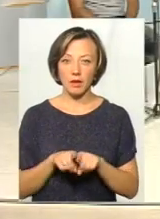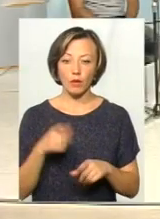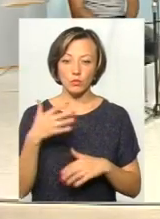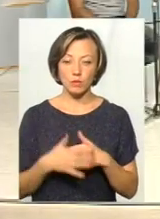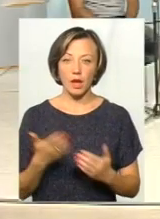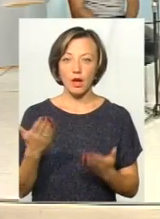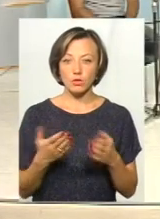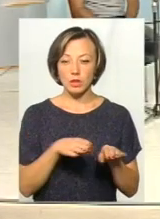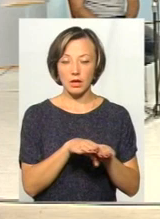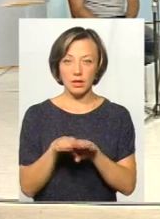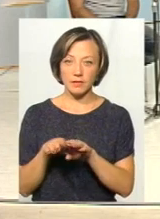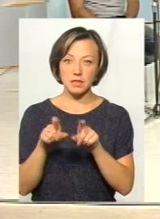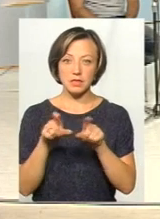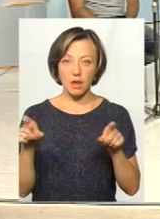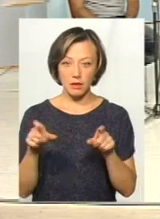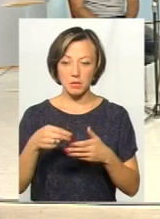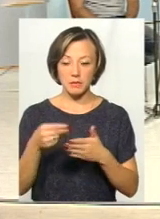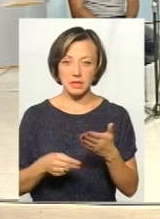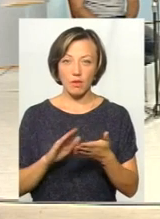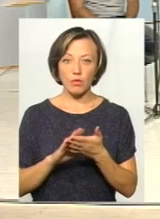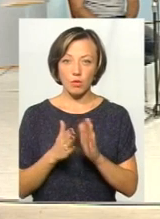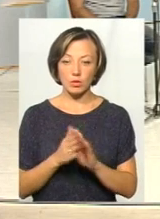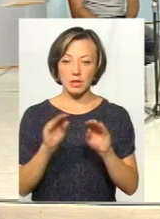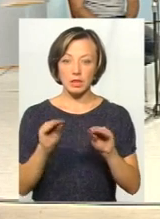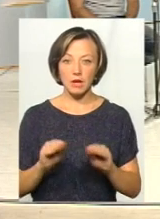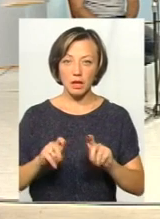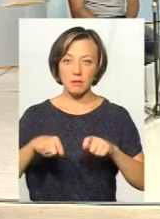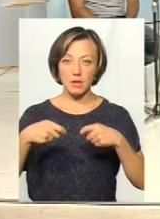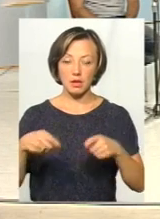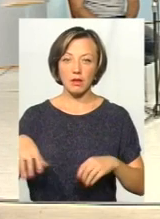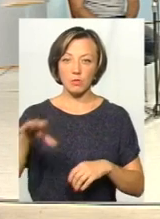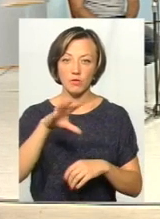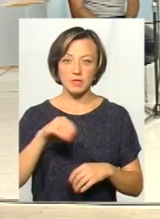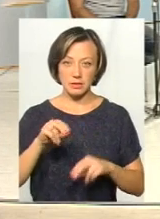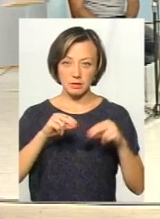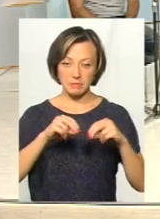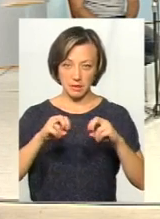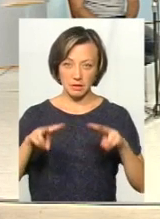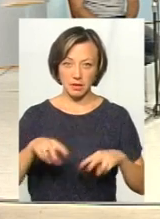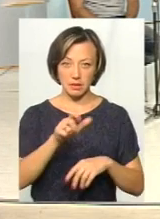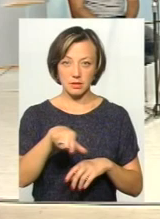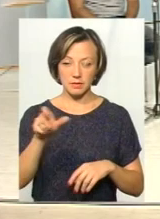на рівні заклад підписав ту угоду, то і дані передали про всіх фахівців, так чи ні? Пані Валентину.